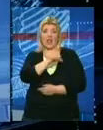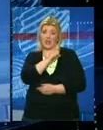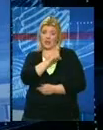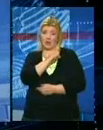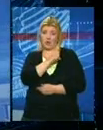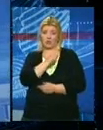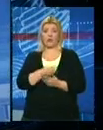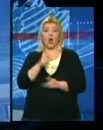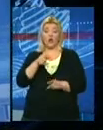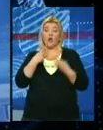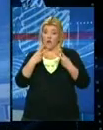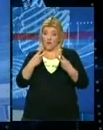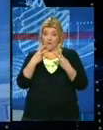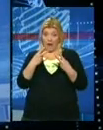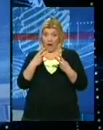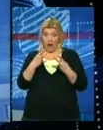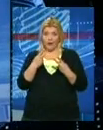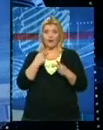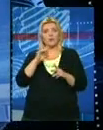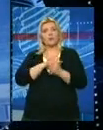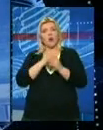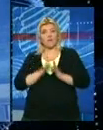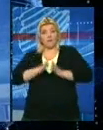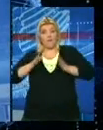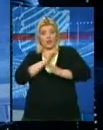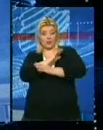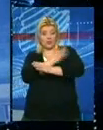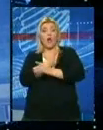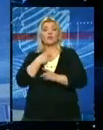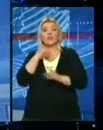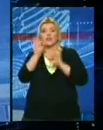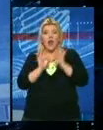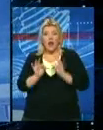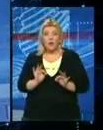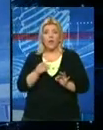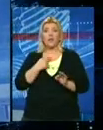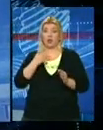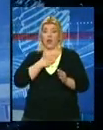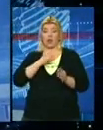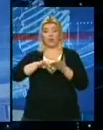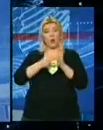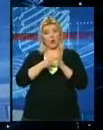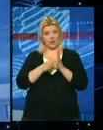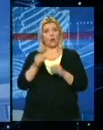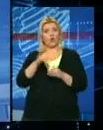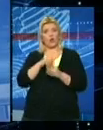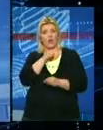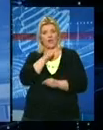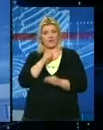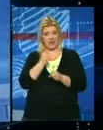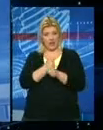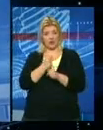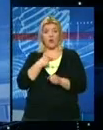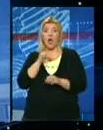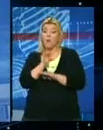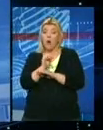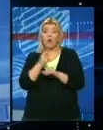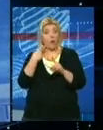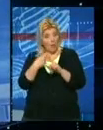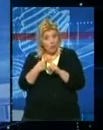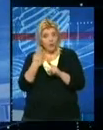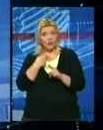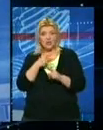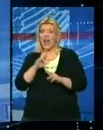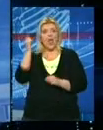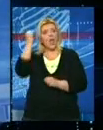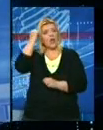godine. To je važno da bismo imali veću snagu za naše argumente i našu politiku dodao je on uz poruku da se neka je što